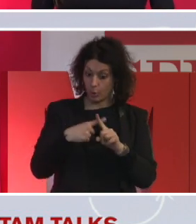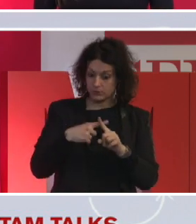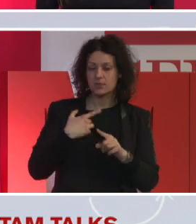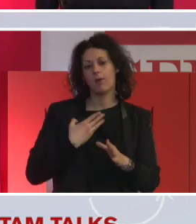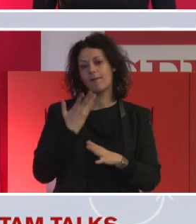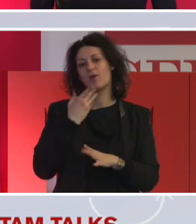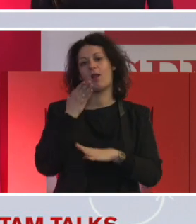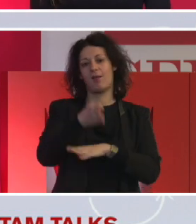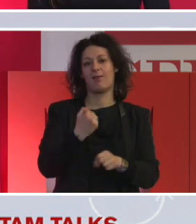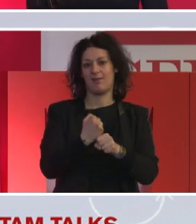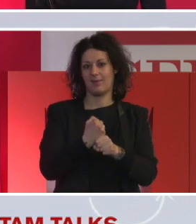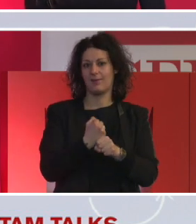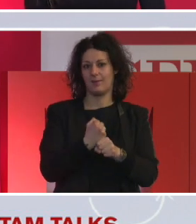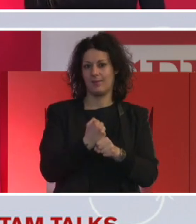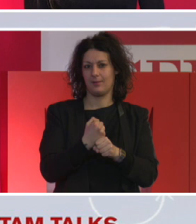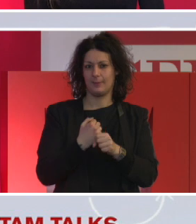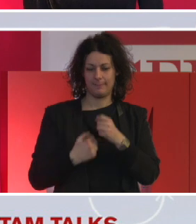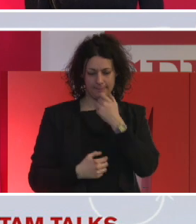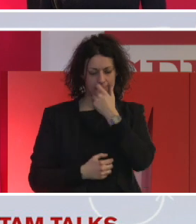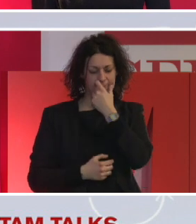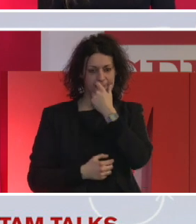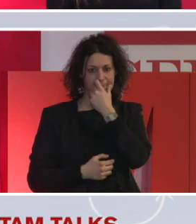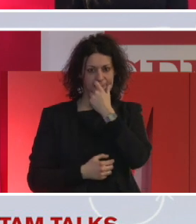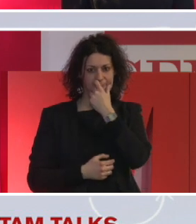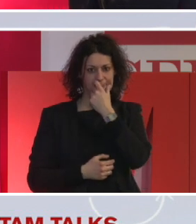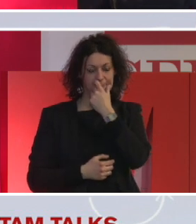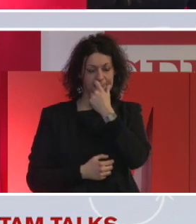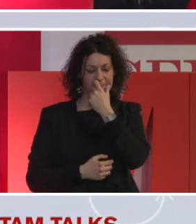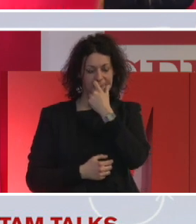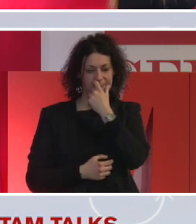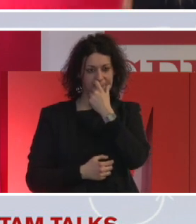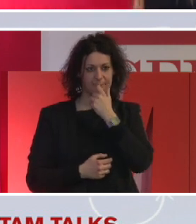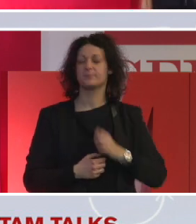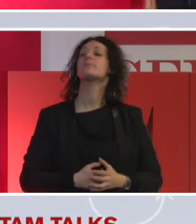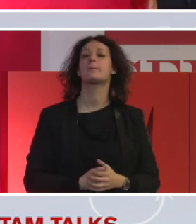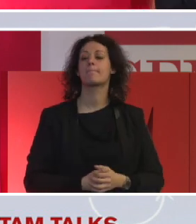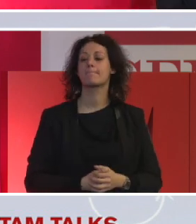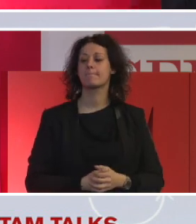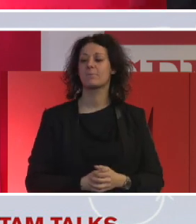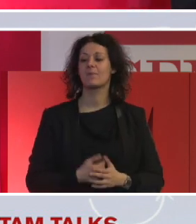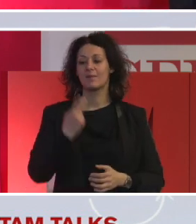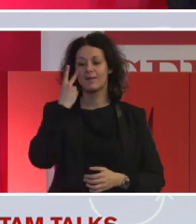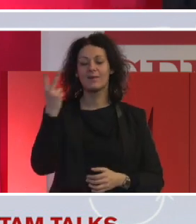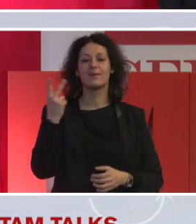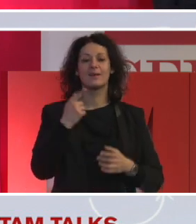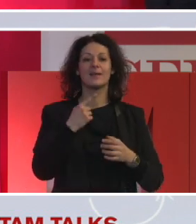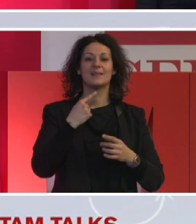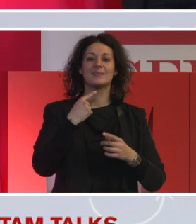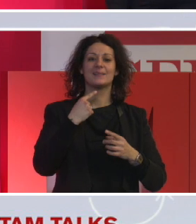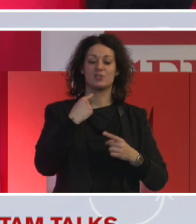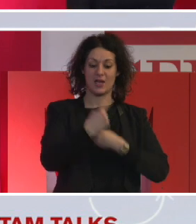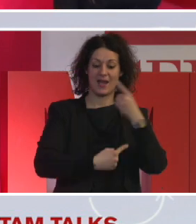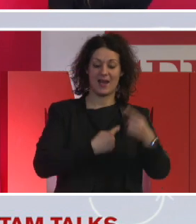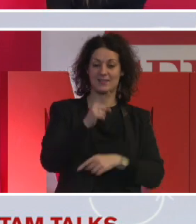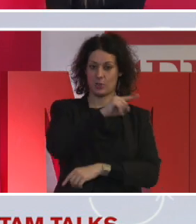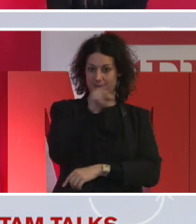cultural fit, quante volte lo vorremmo sentire. E alla domanda, e qui farò vedere, generazione Z, perciò 22 anni, ok,